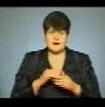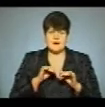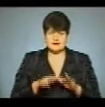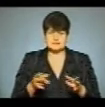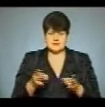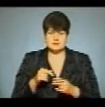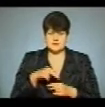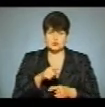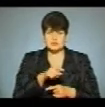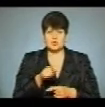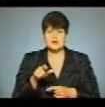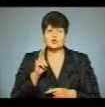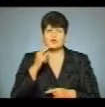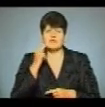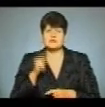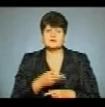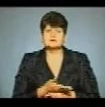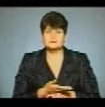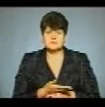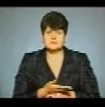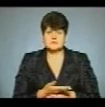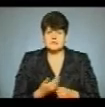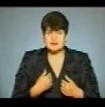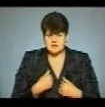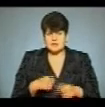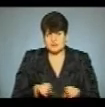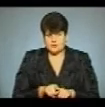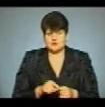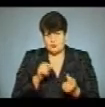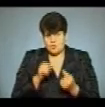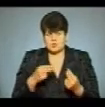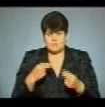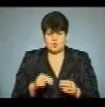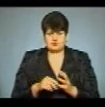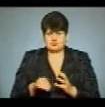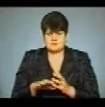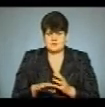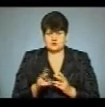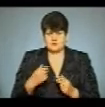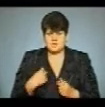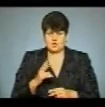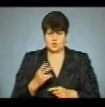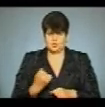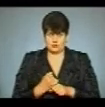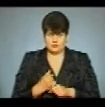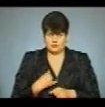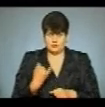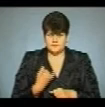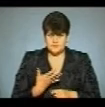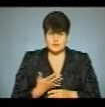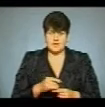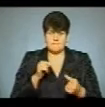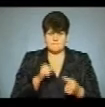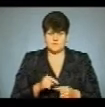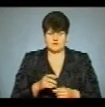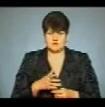треба йти до тих людей, які винні. Я сам проти продажу землі, але якщо мені хтось зробив зло, я протестую проти